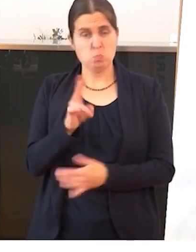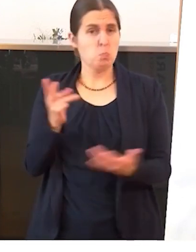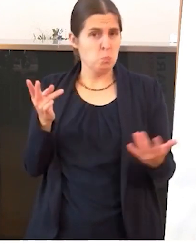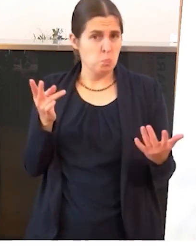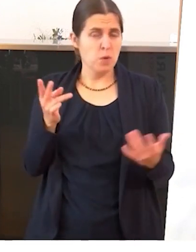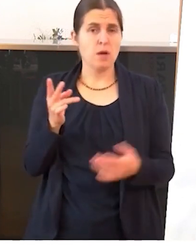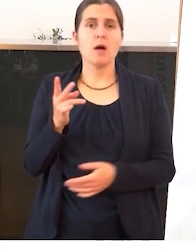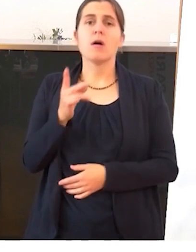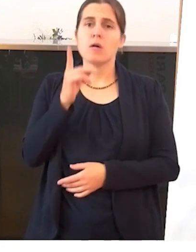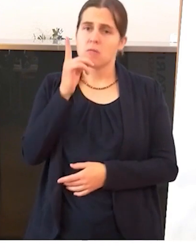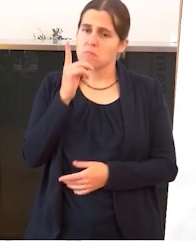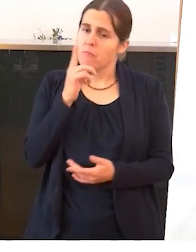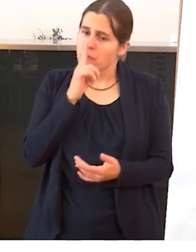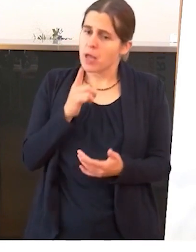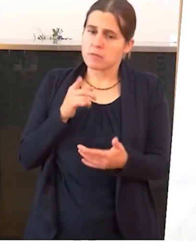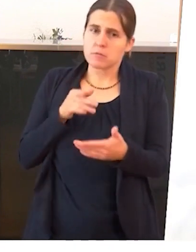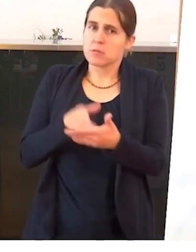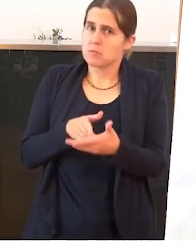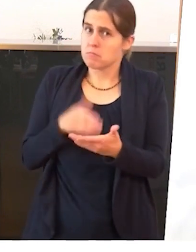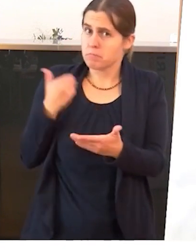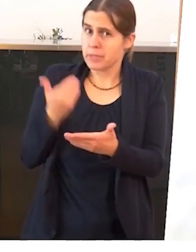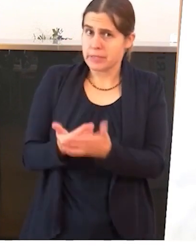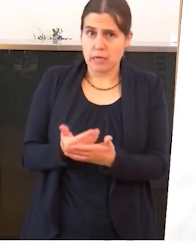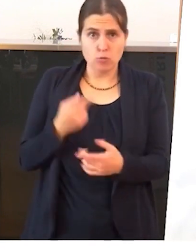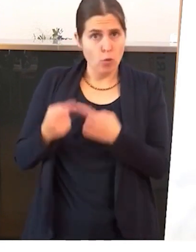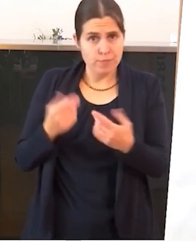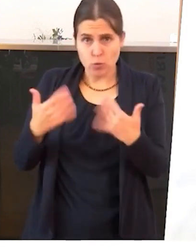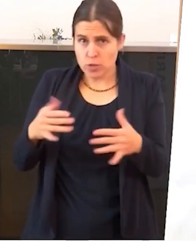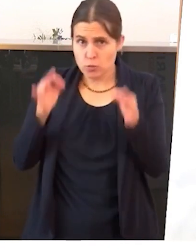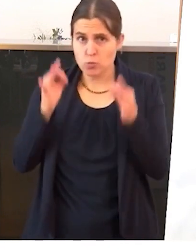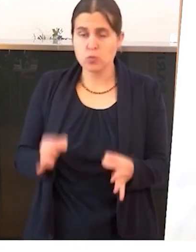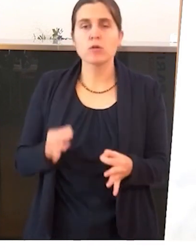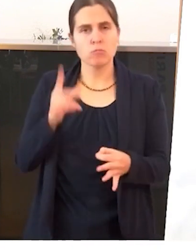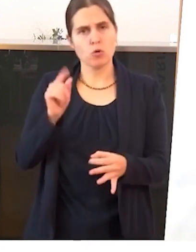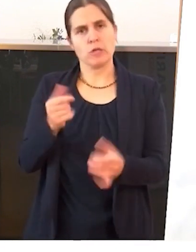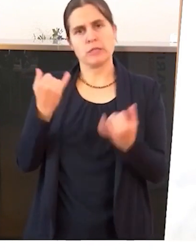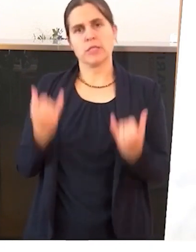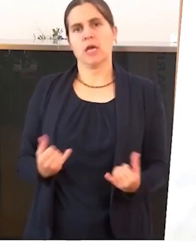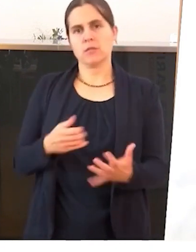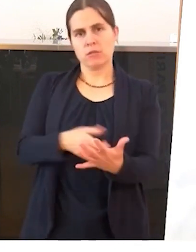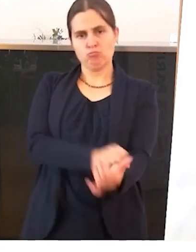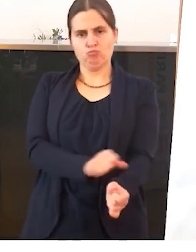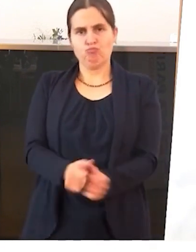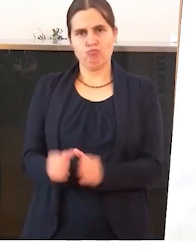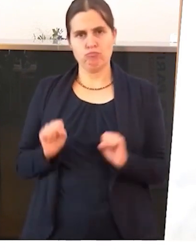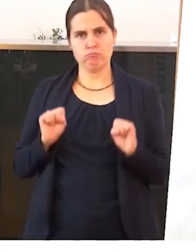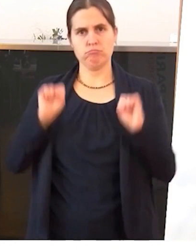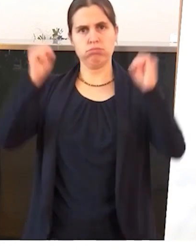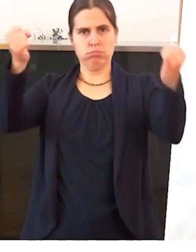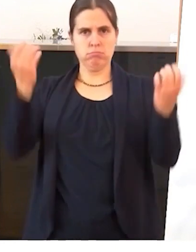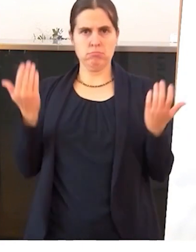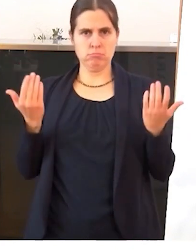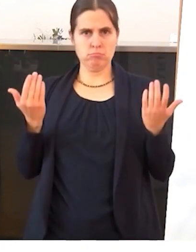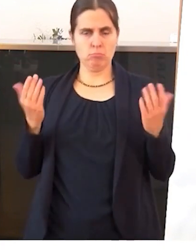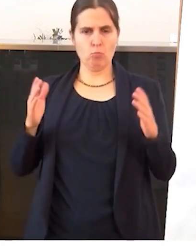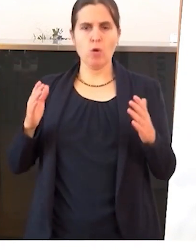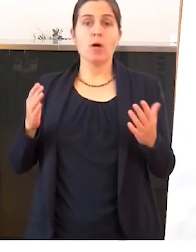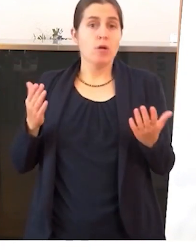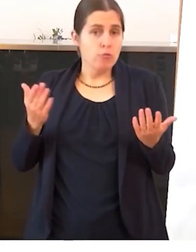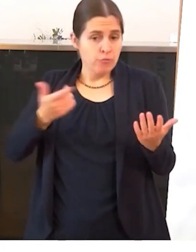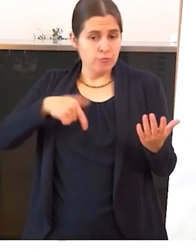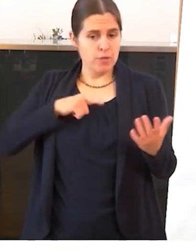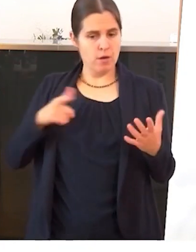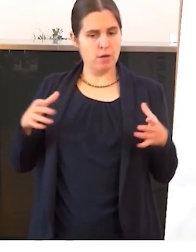dann eben die Ärmel hochzukrempeln. Ich bin sicher, wir haben in dieser Hinsicht mit unserem Gemeinwesen, mit diesem